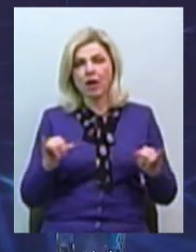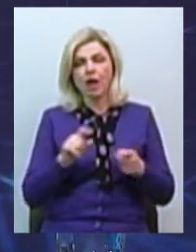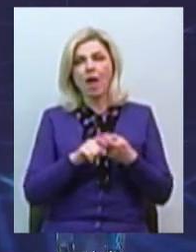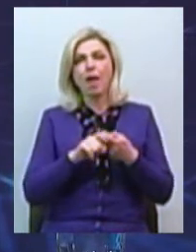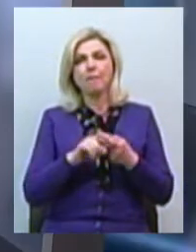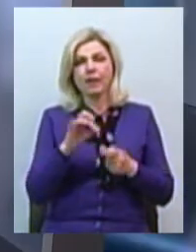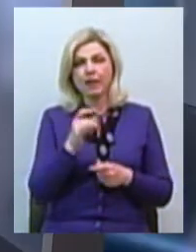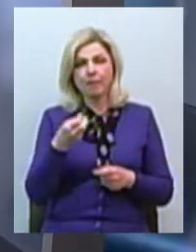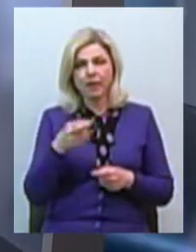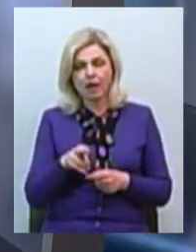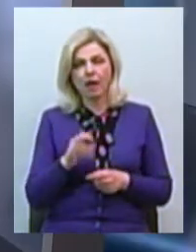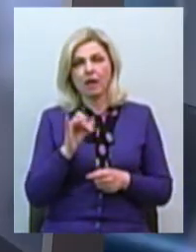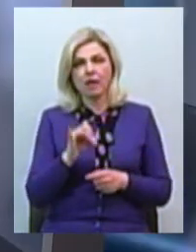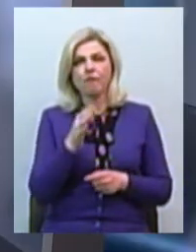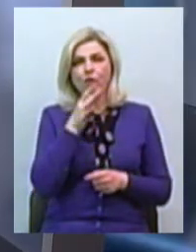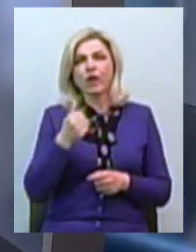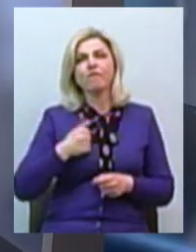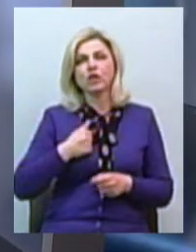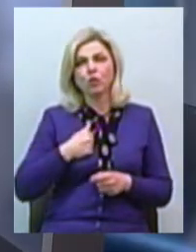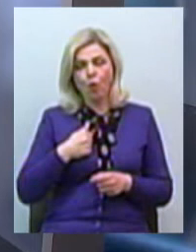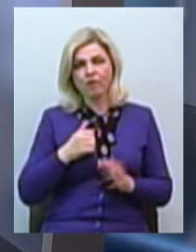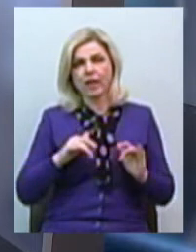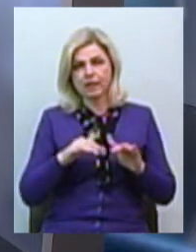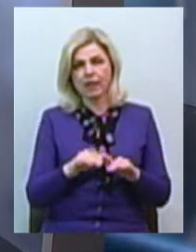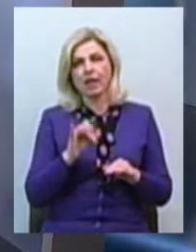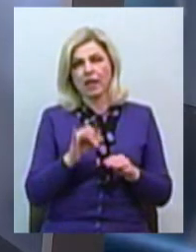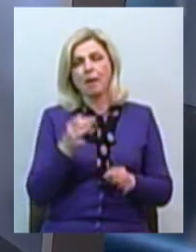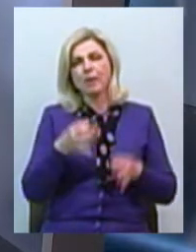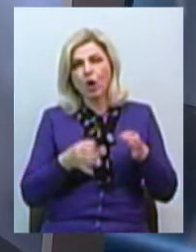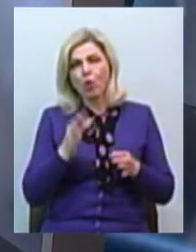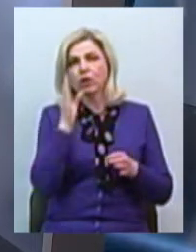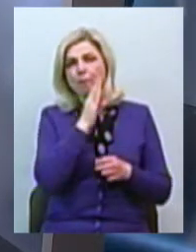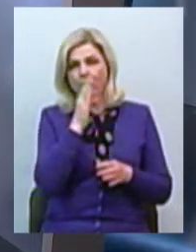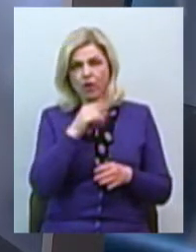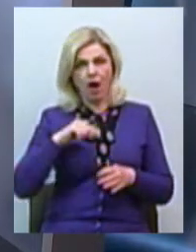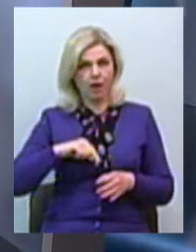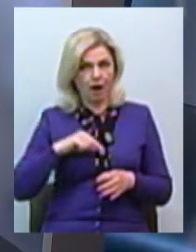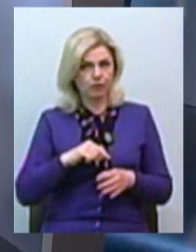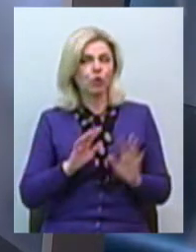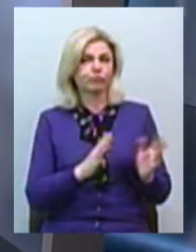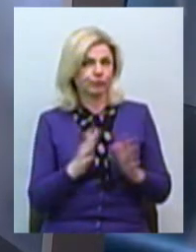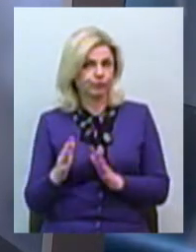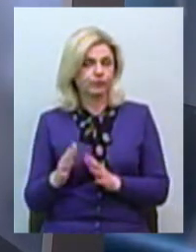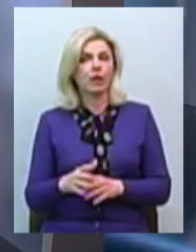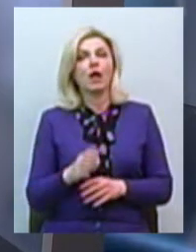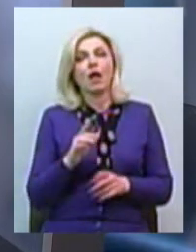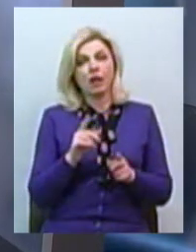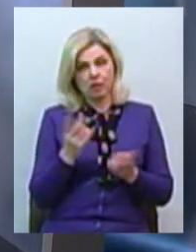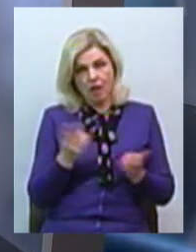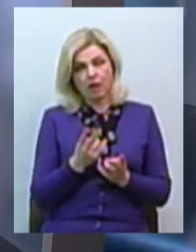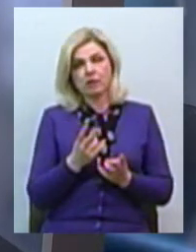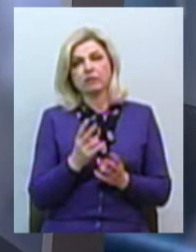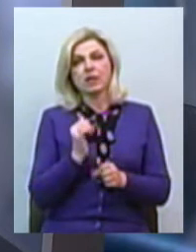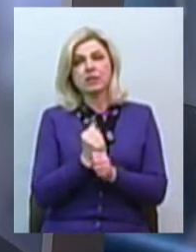та або на час загрози військових дій, техногенного та природного характеру. В даному випадку достатньо надати